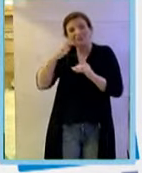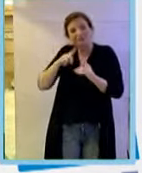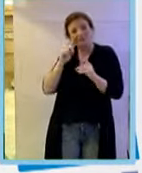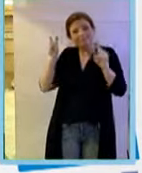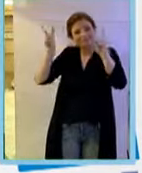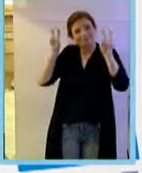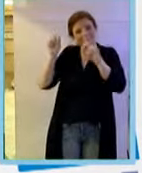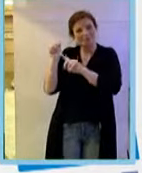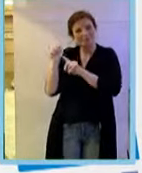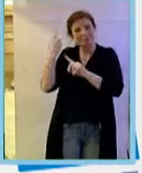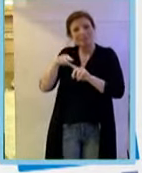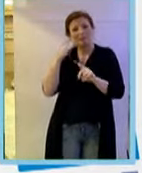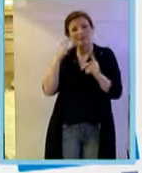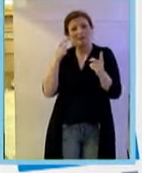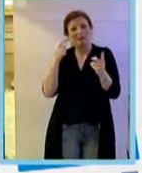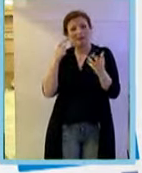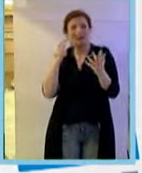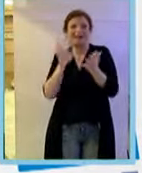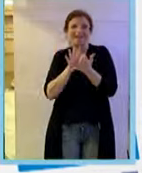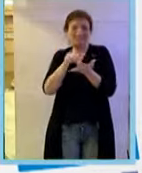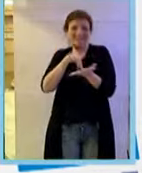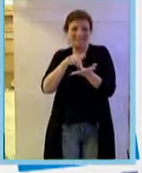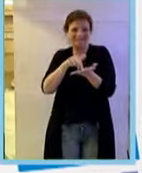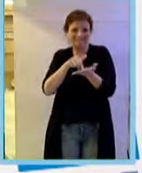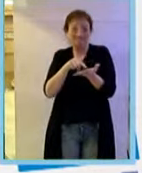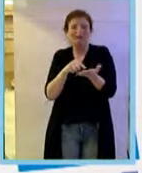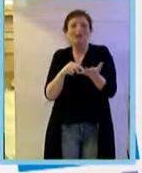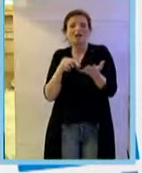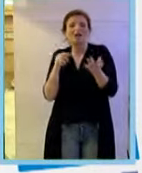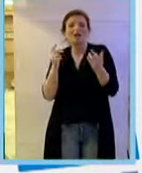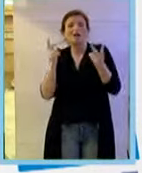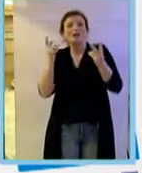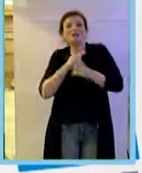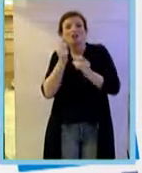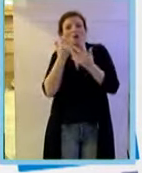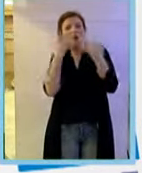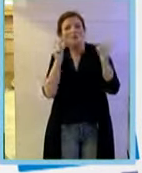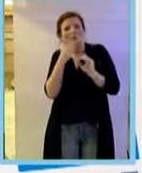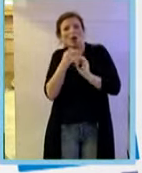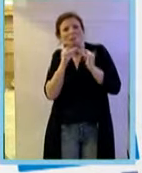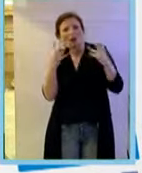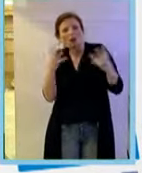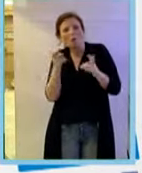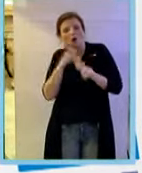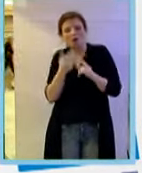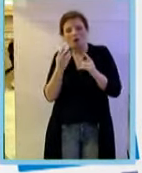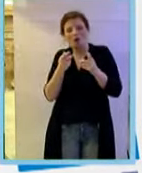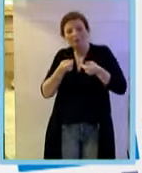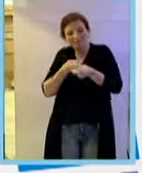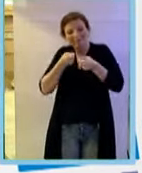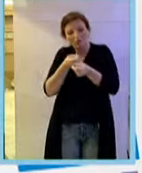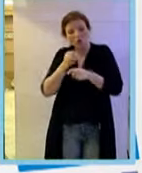revisione di Mike Laskman, non è chiaro questa faccia, questa moledica, perché indurre l'angiogenica quando